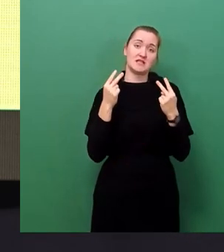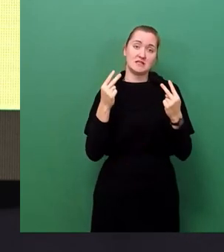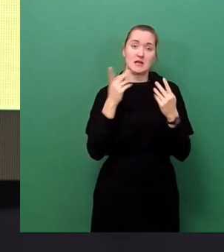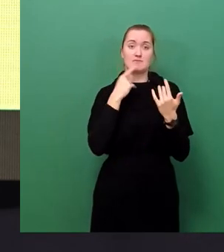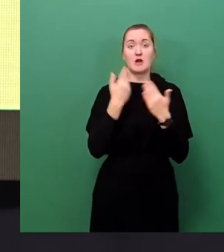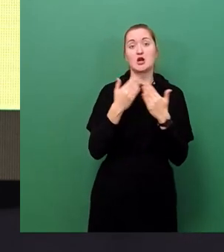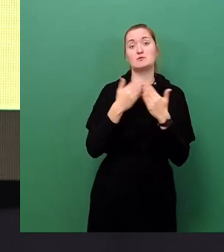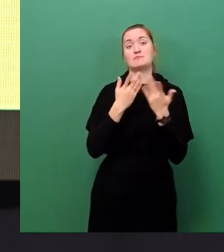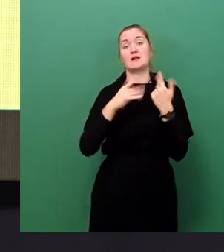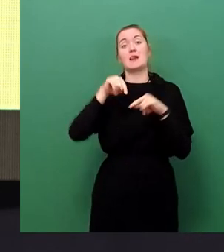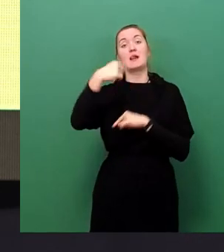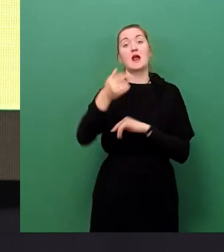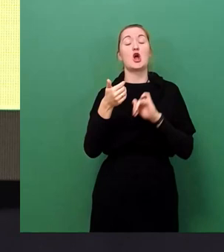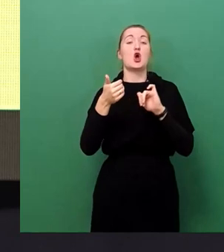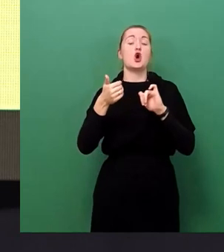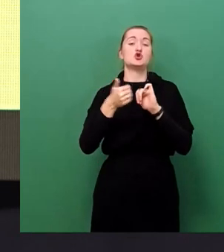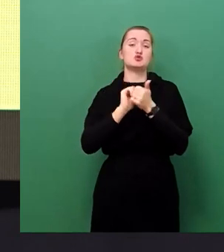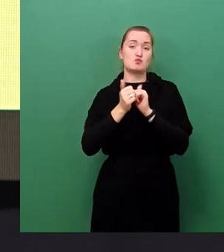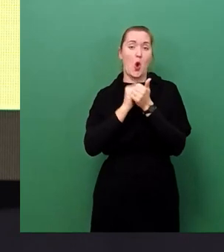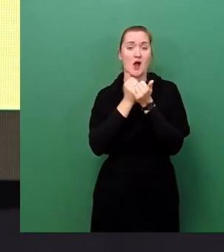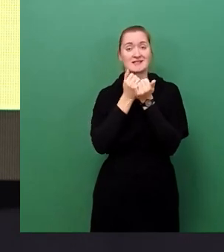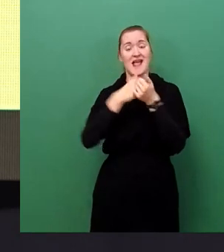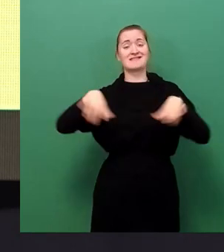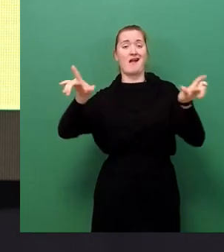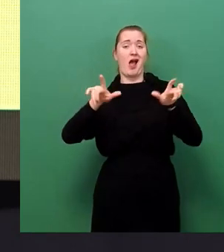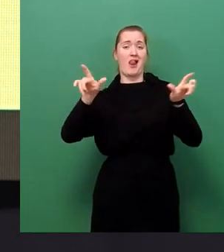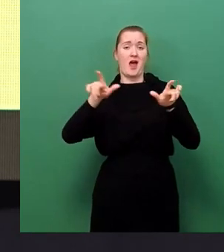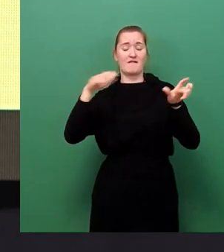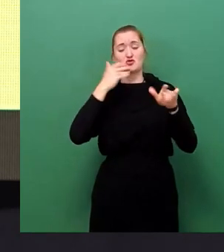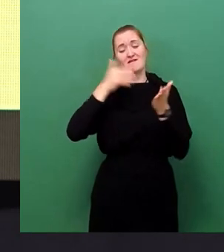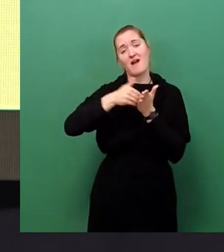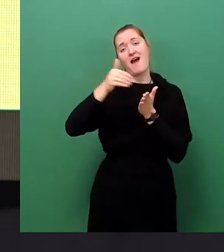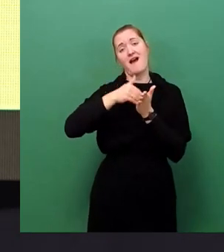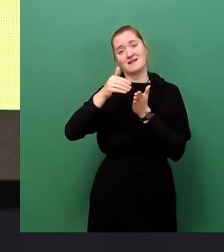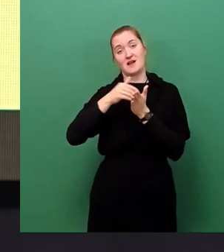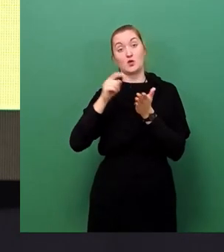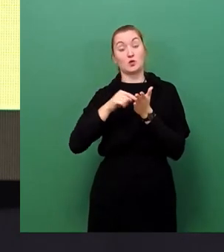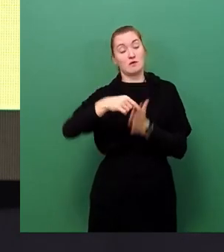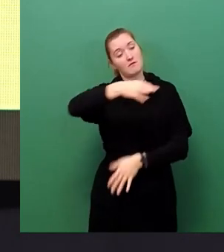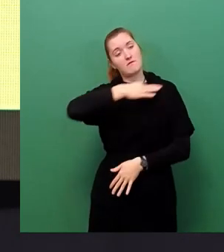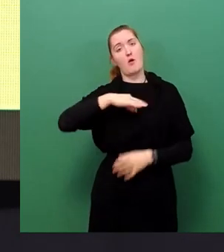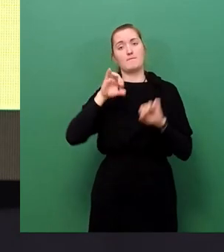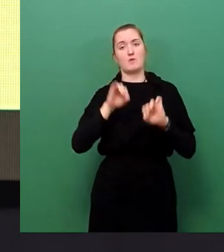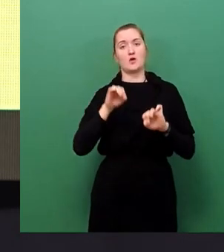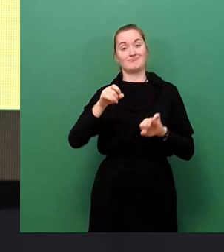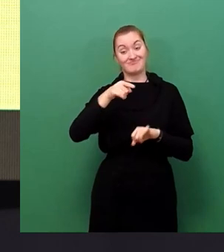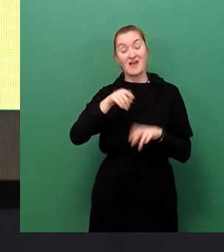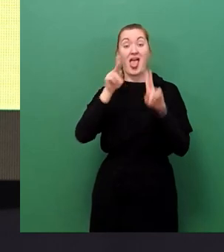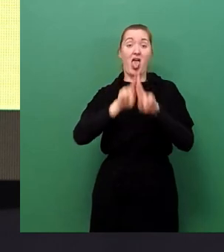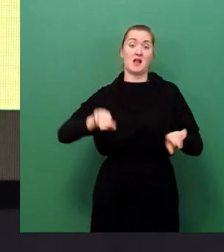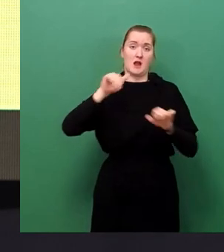Dresdner Sports fortgeführt wird, weil das zum Beispiel auch eine Möglichkeit ist, wo unsere Ehrenamt-Tätigen